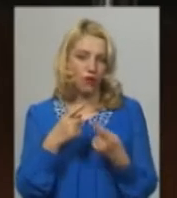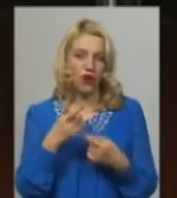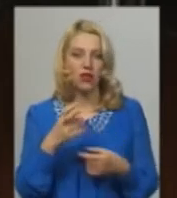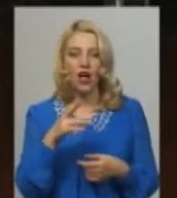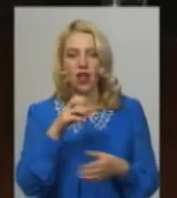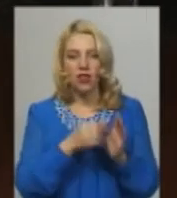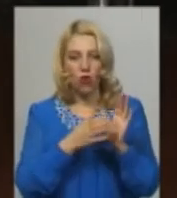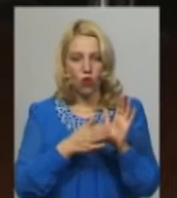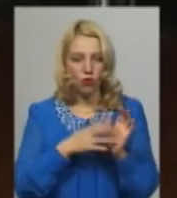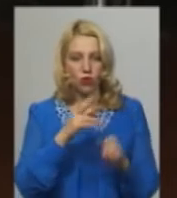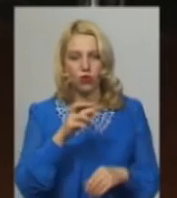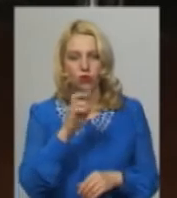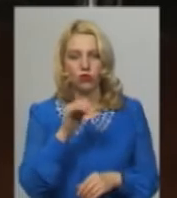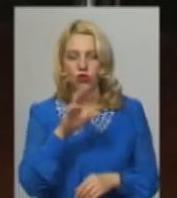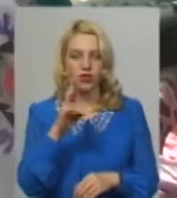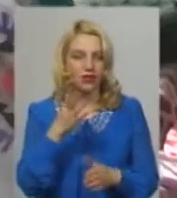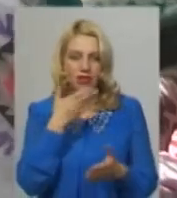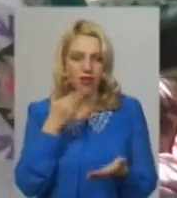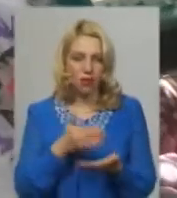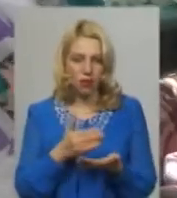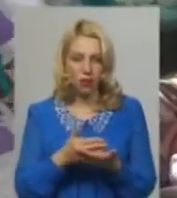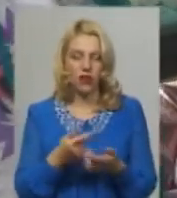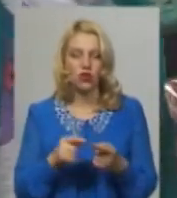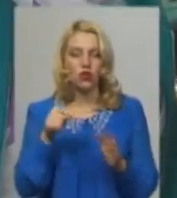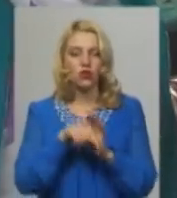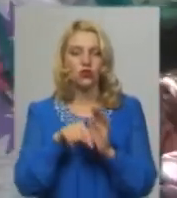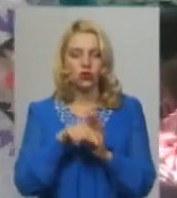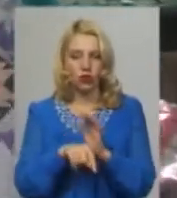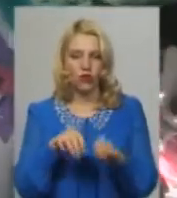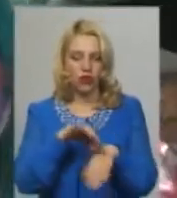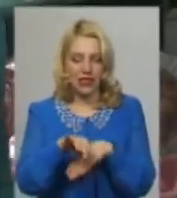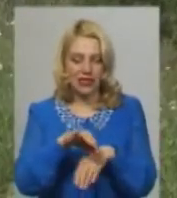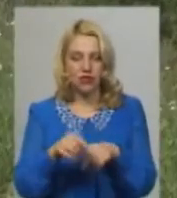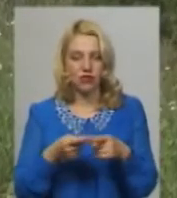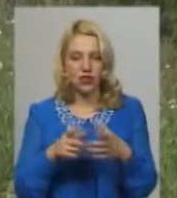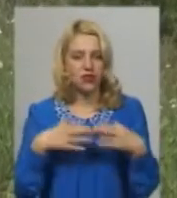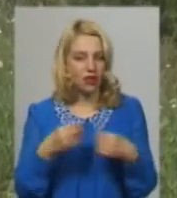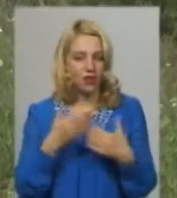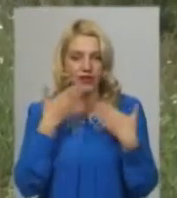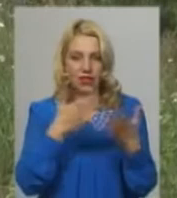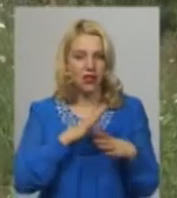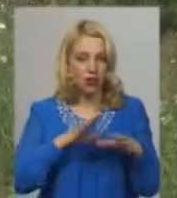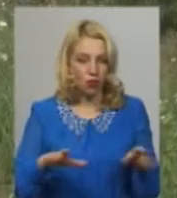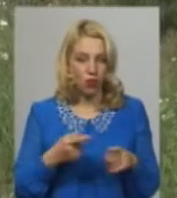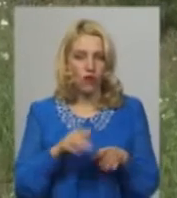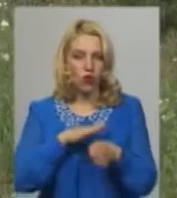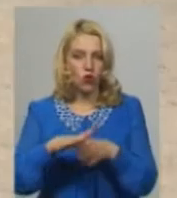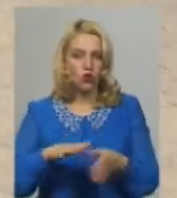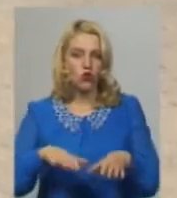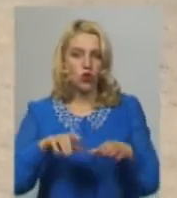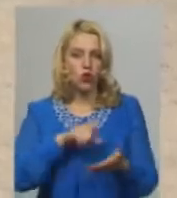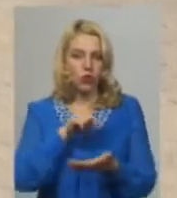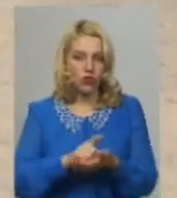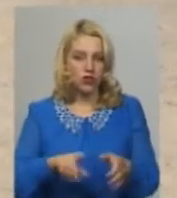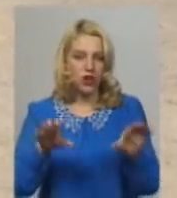Ніна Бучинська в них не перебуває. Стосовно насильства в цій сім'ї до них звернень не було. Виконуючи обов'язки новосілецького сільського голови, до котрого